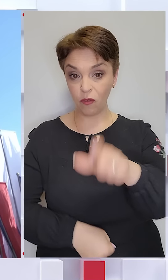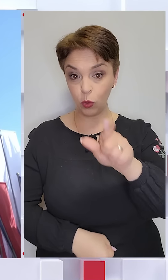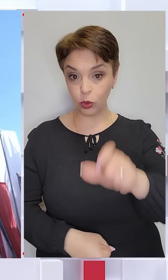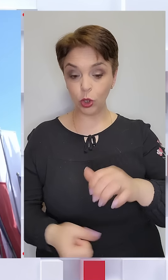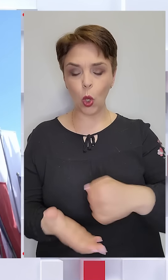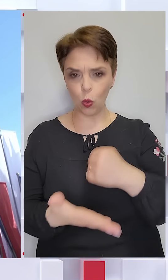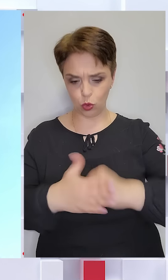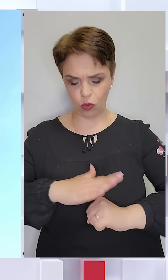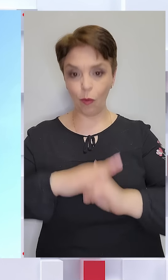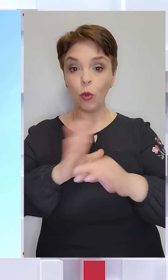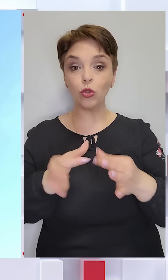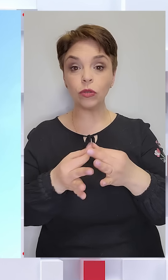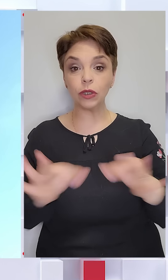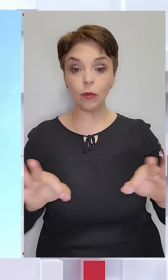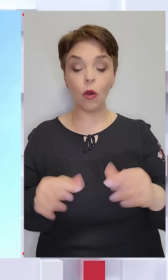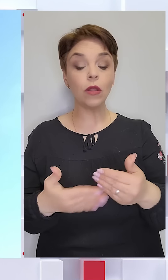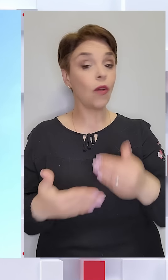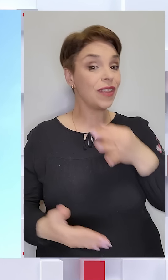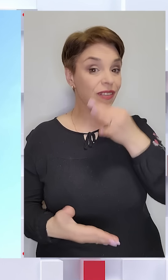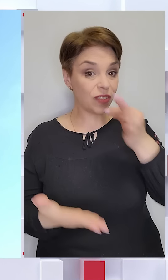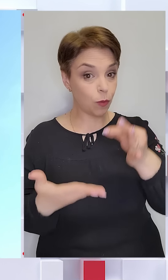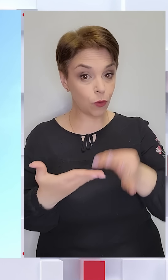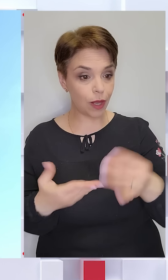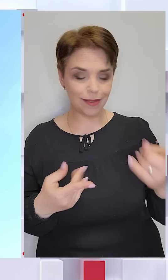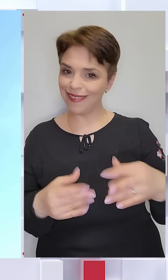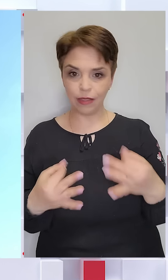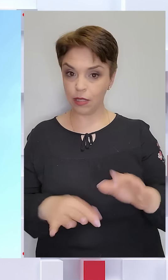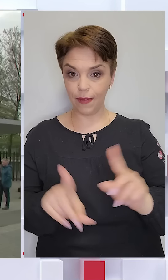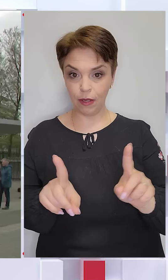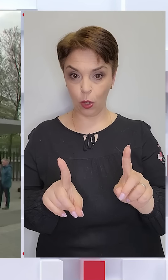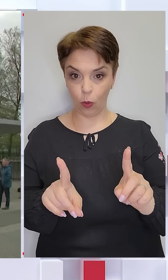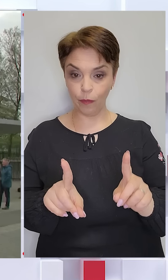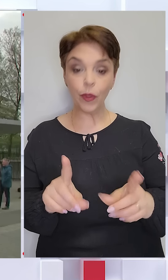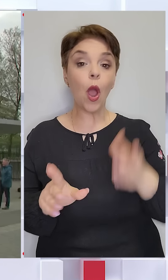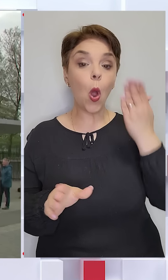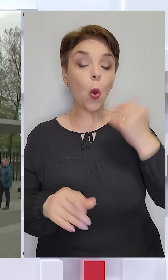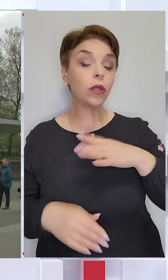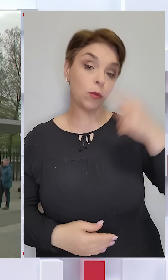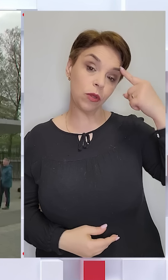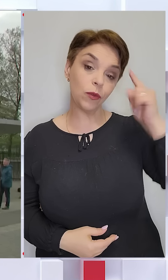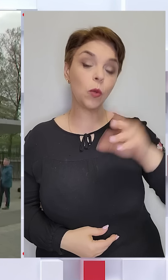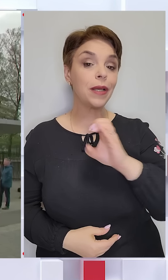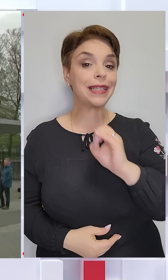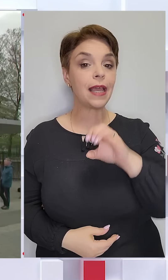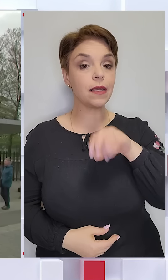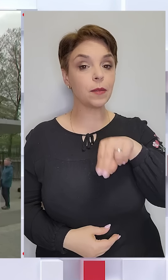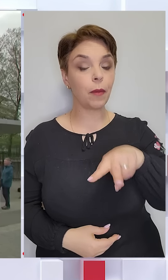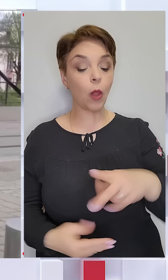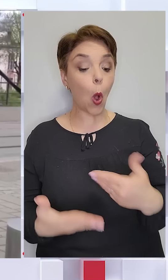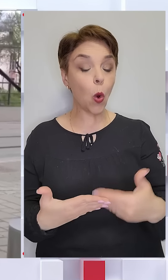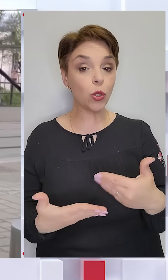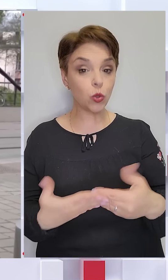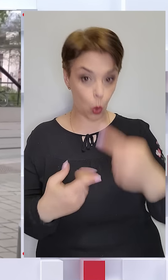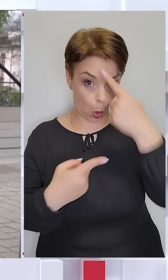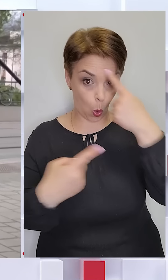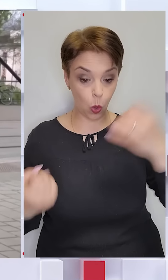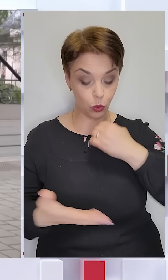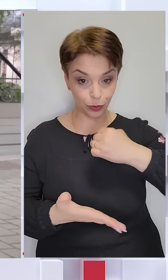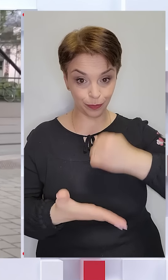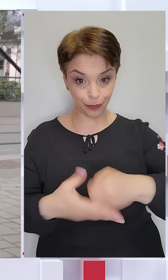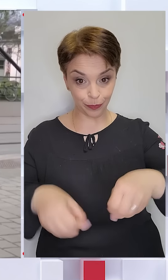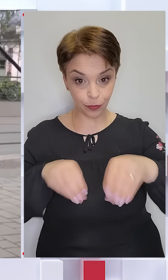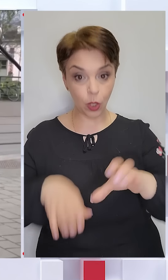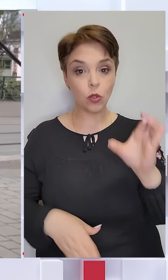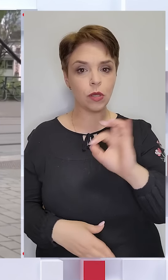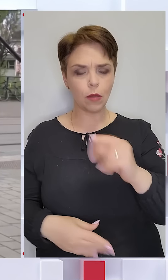основоположних свобод, та від відповідальності її це не звільнило. Коли стало відомо, ЄСПЛ ось-ось оголосить свій вердикт. До